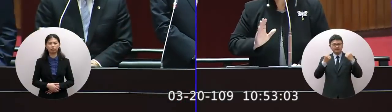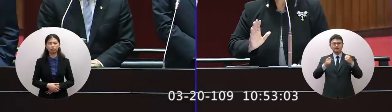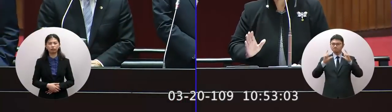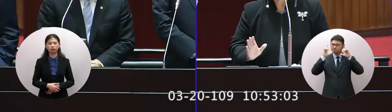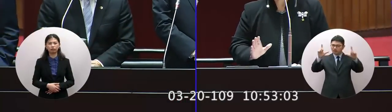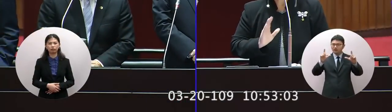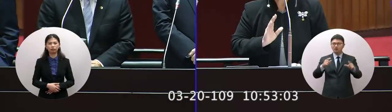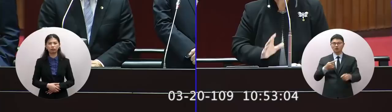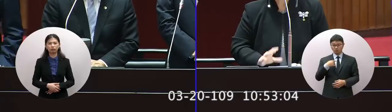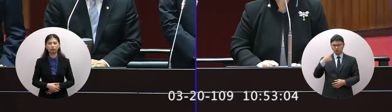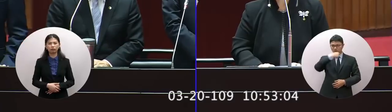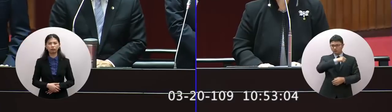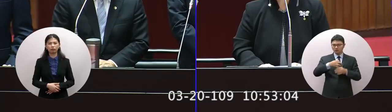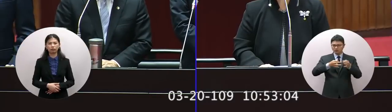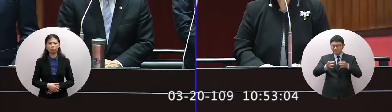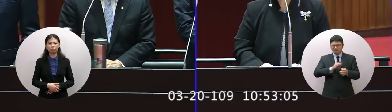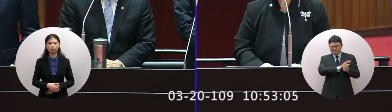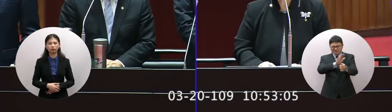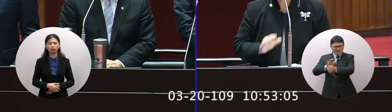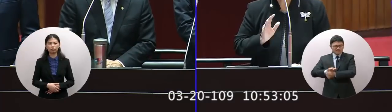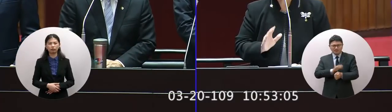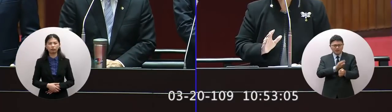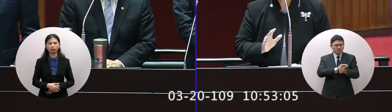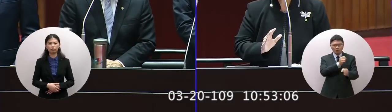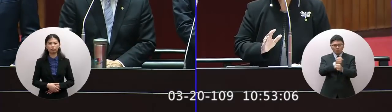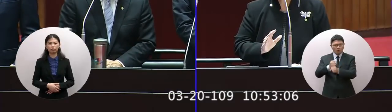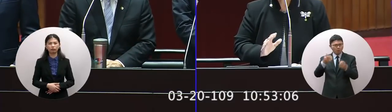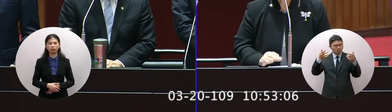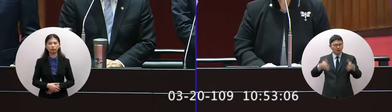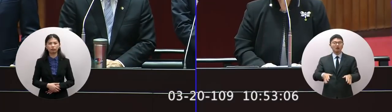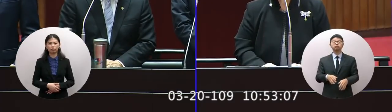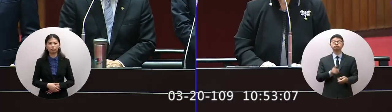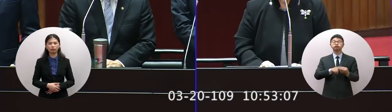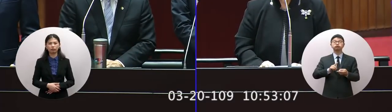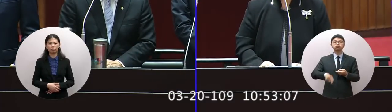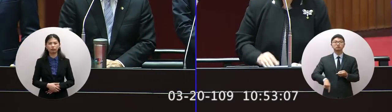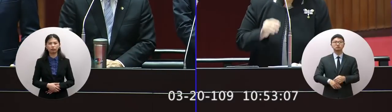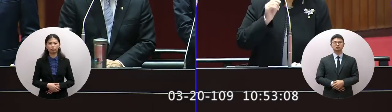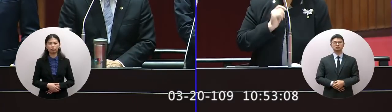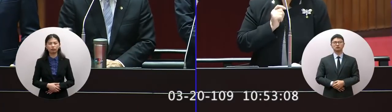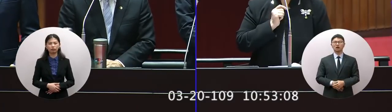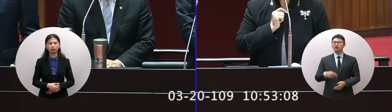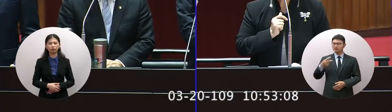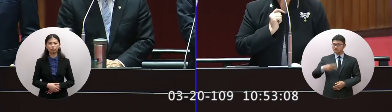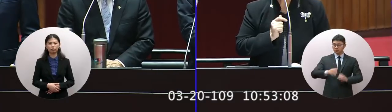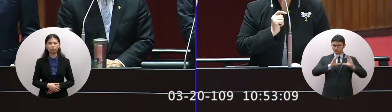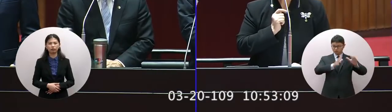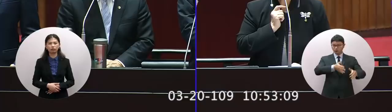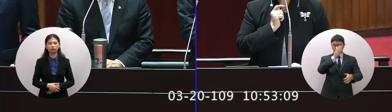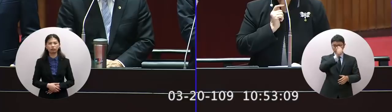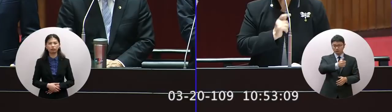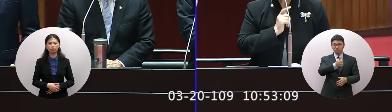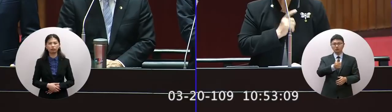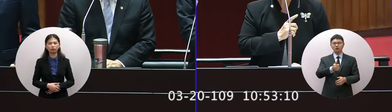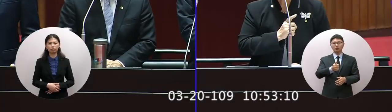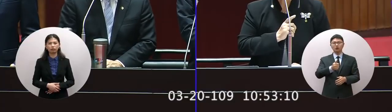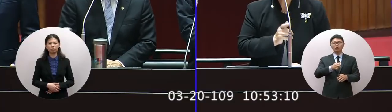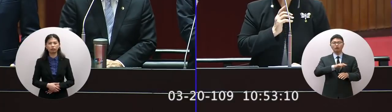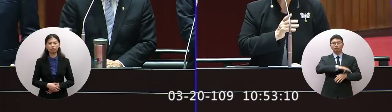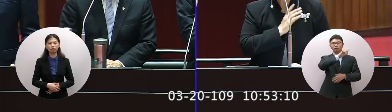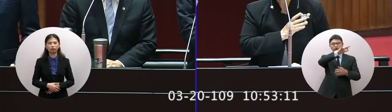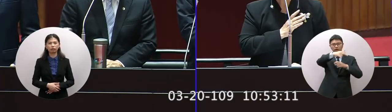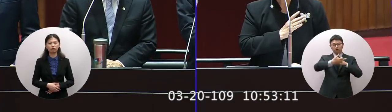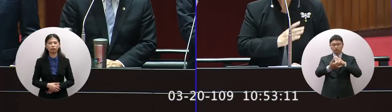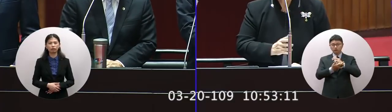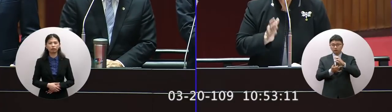台商是很認真很判斷為我們國家在做工作對不對甚至我們總統要出訪其他外國的時候